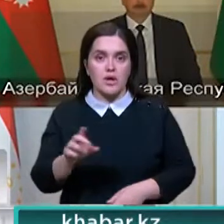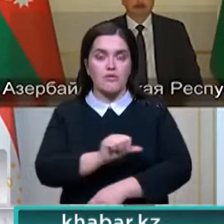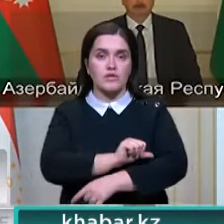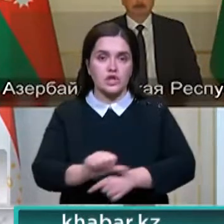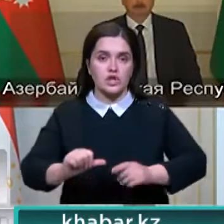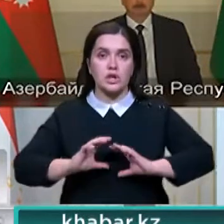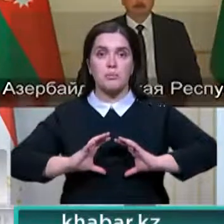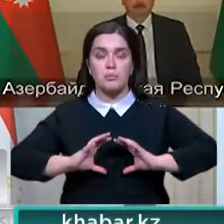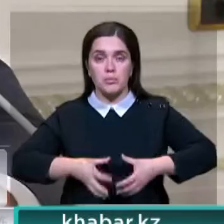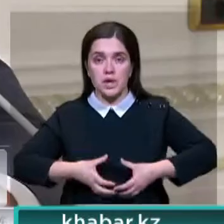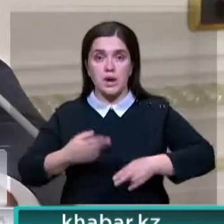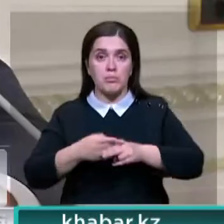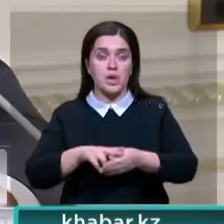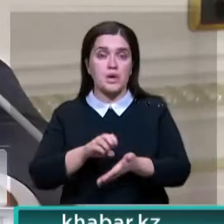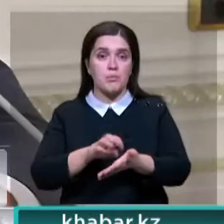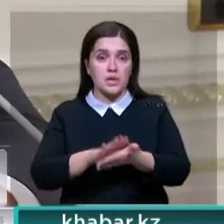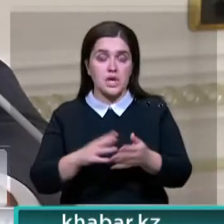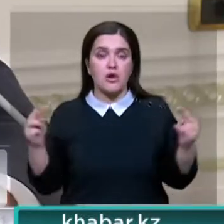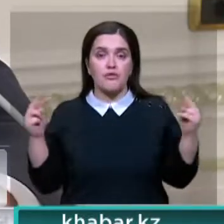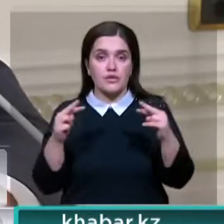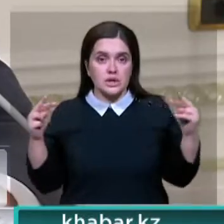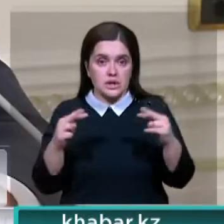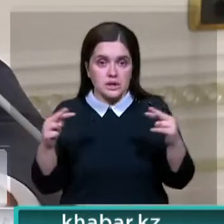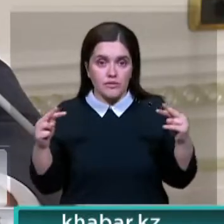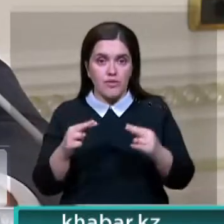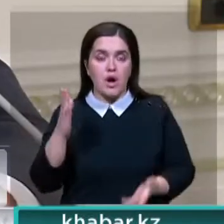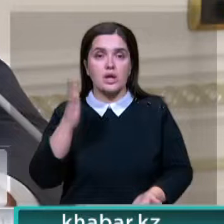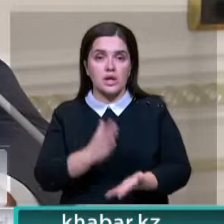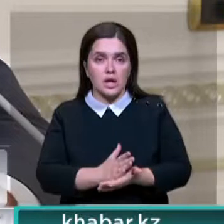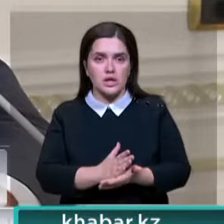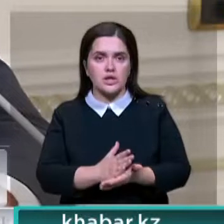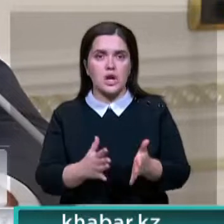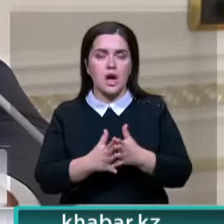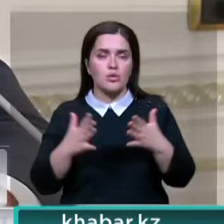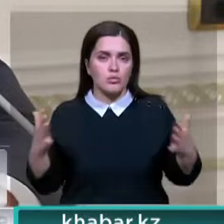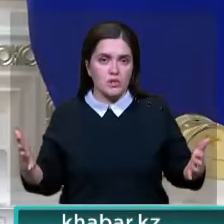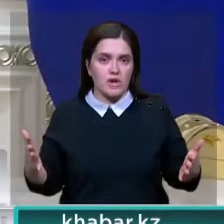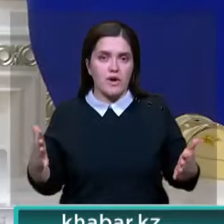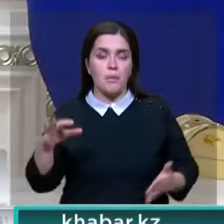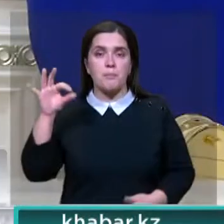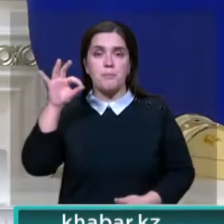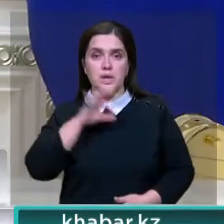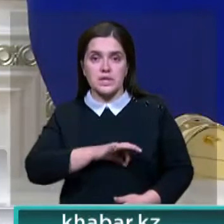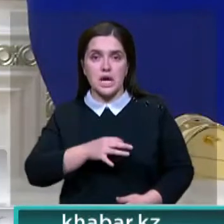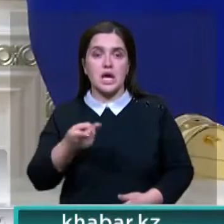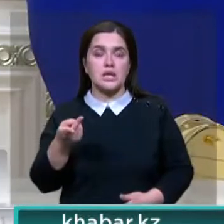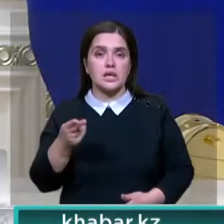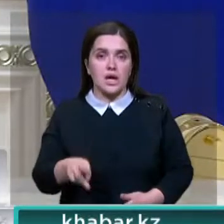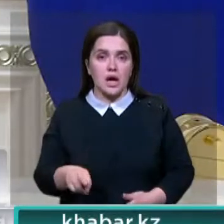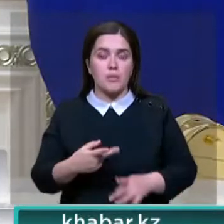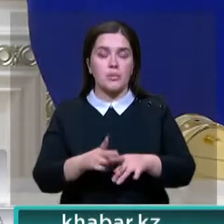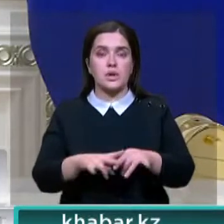миром. Эти показатели свидетельствуют о наличии огромного потенциала для существенного